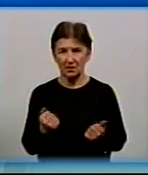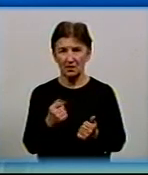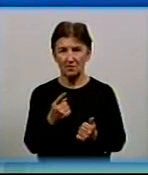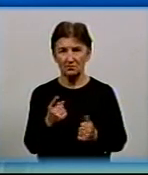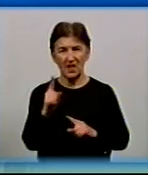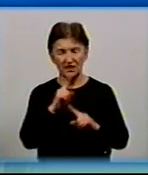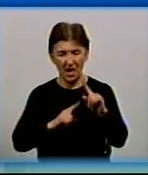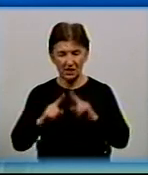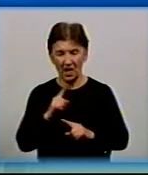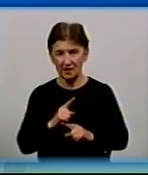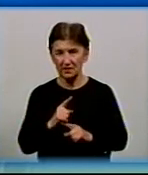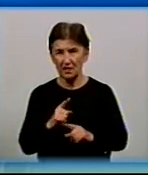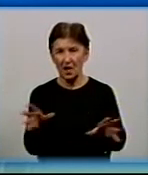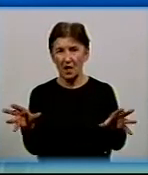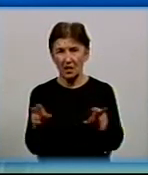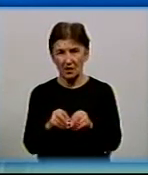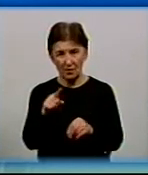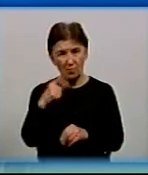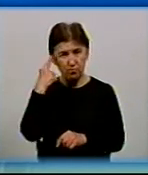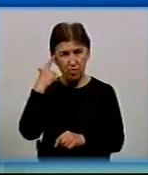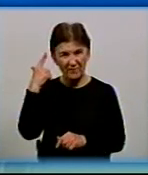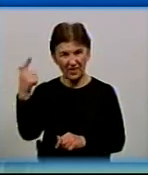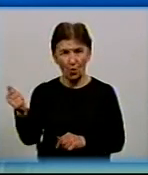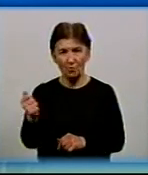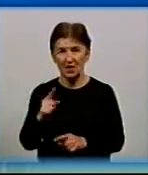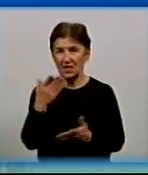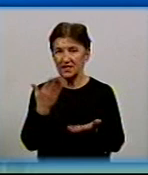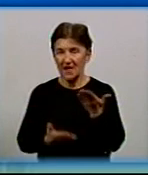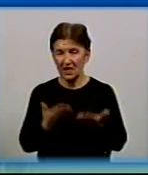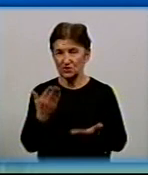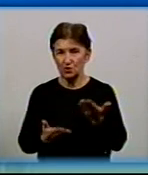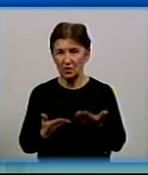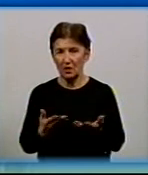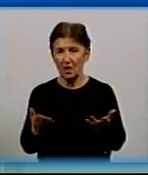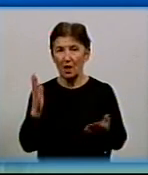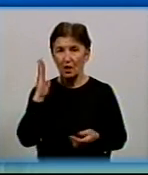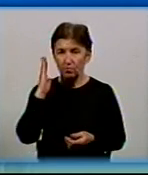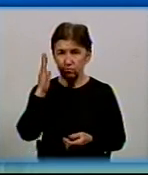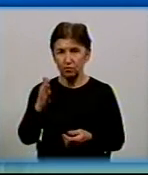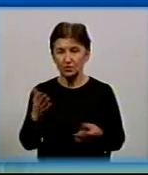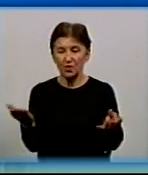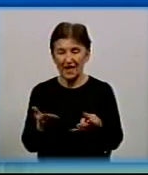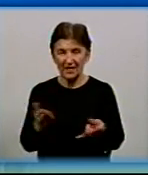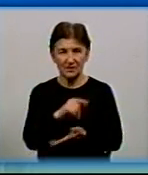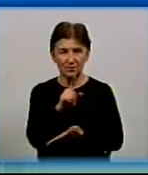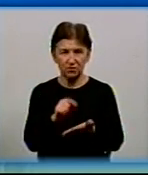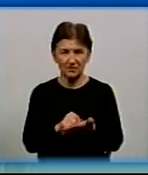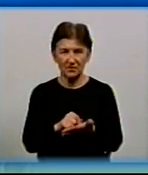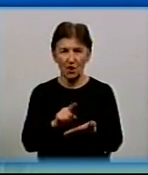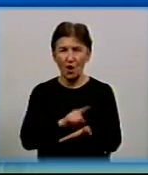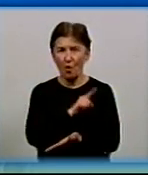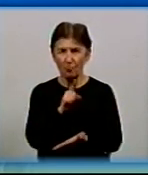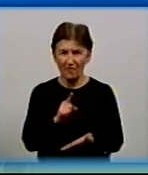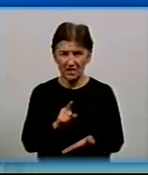нарад, в тому числі, і повідомили, що якщо будуть якісь питання, то обов'язково потрібно